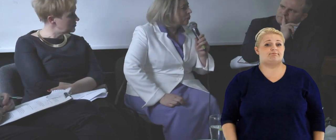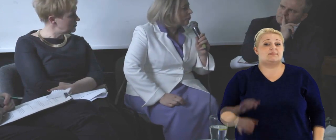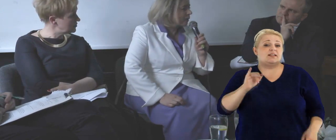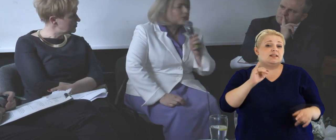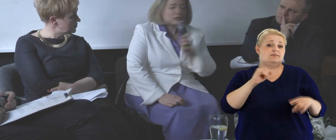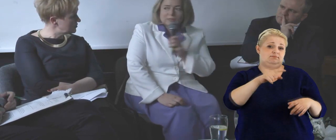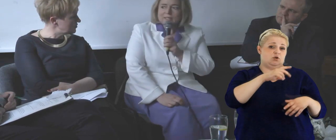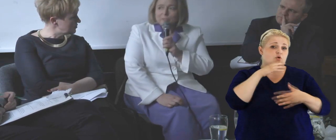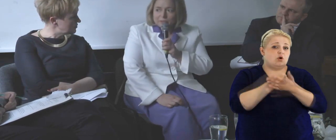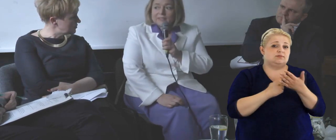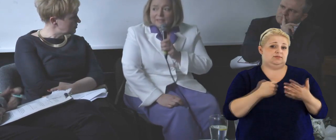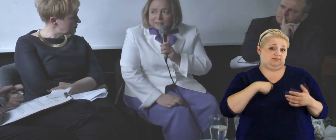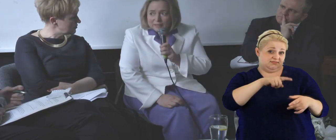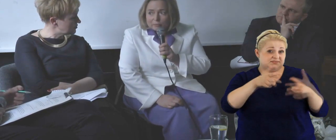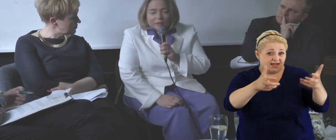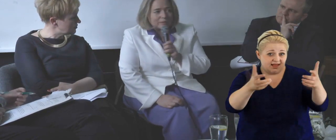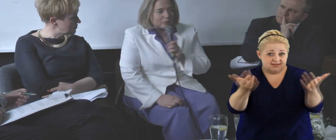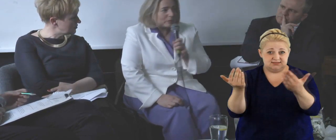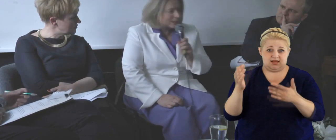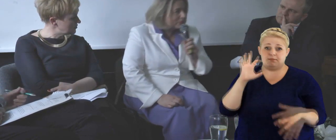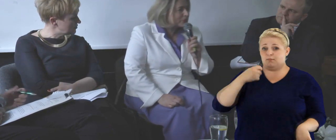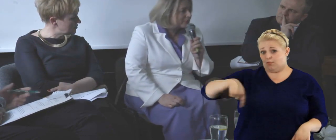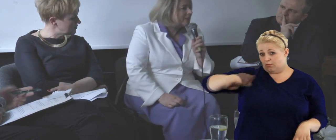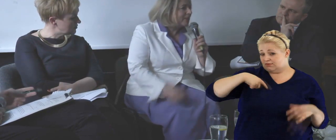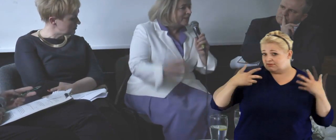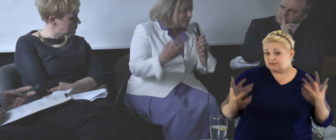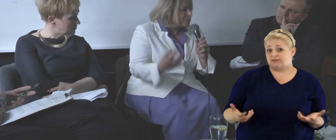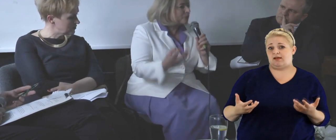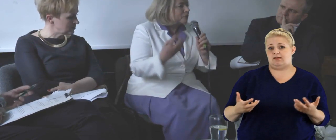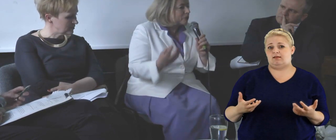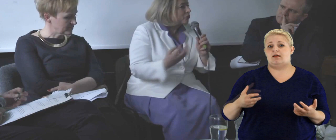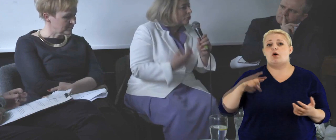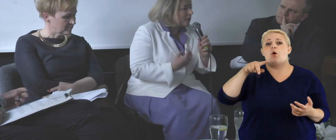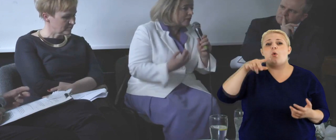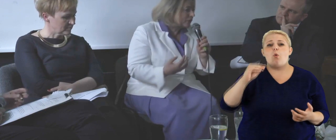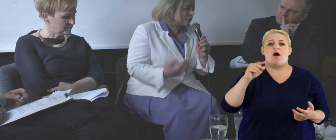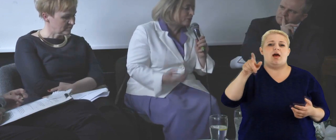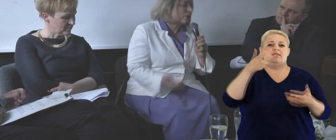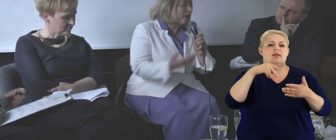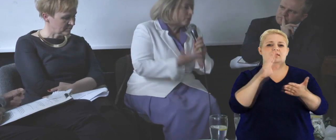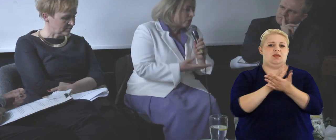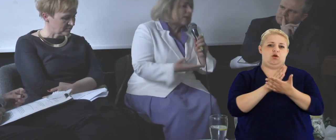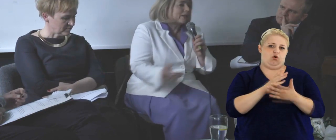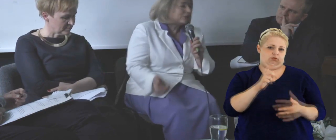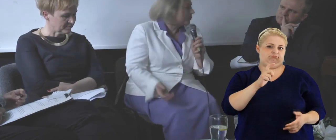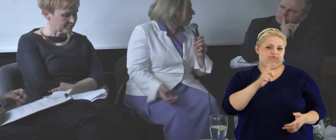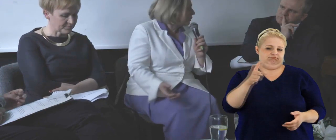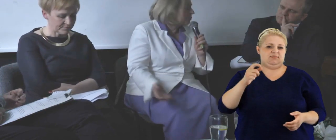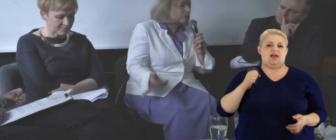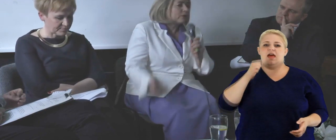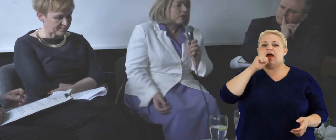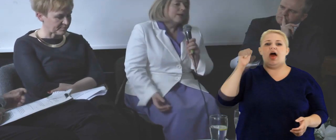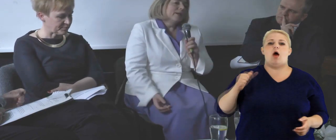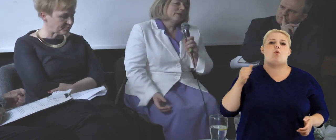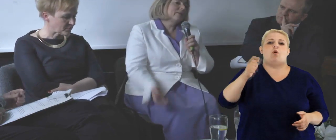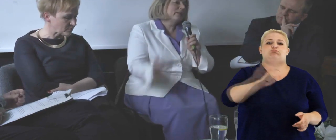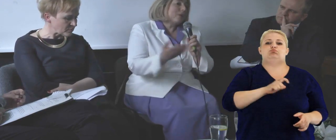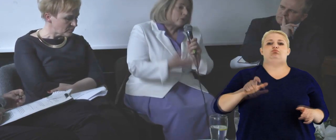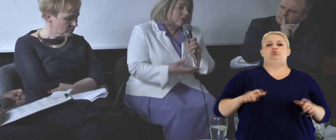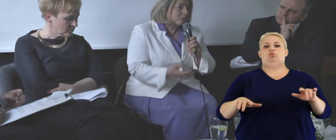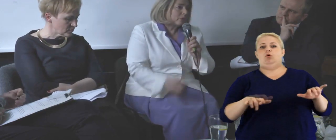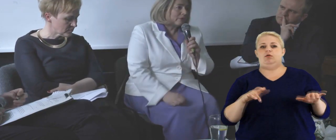i do którego korzystania my ich zachęcamy. Bo my chcemy, żeby, żebyśmy, przecież Unia to nie są tylko eurokraci, to nie są tylko